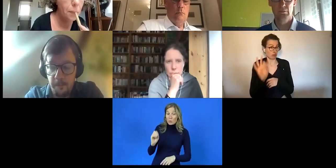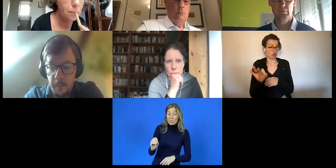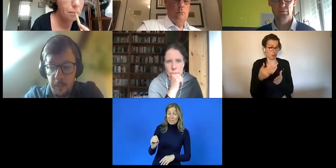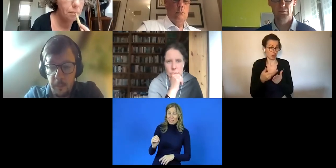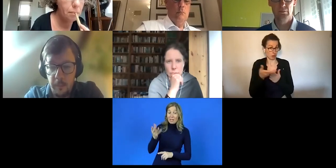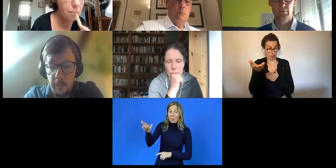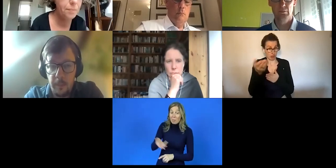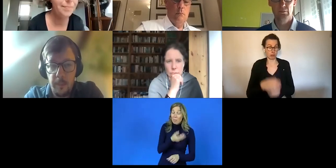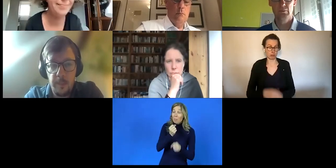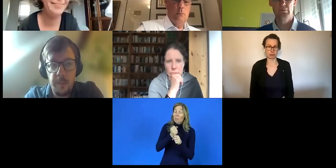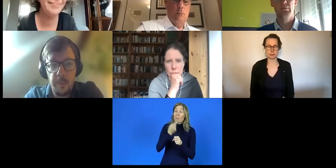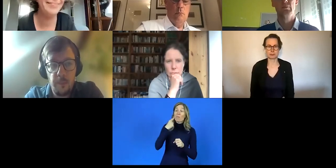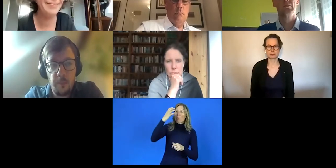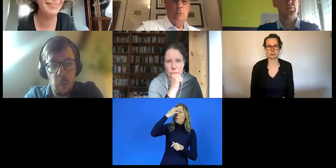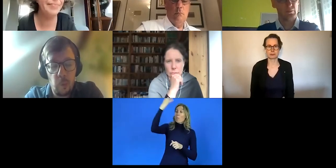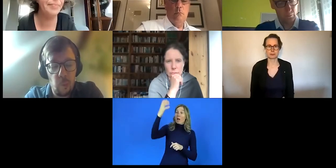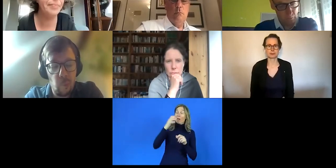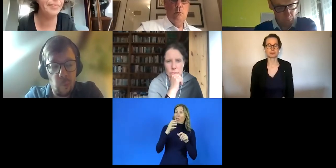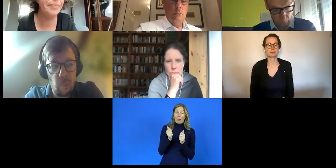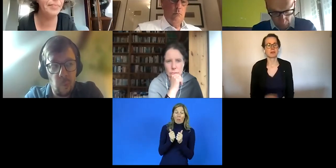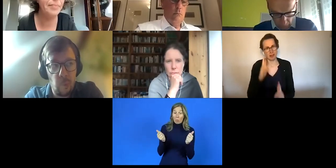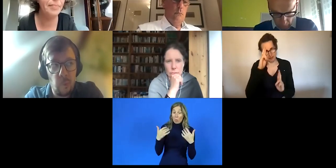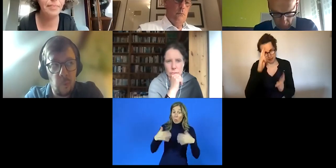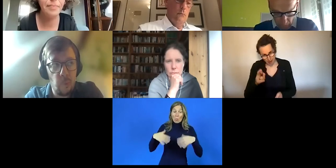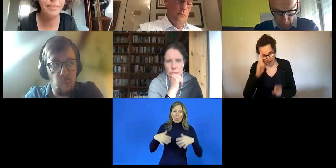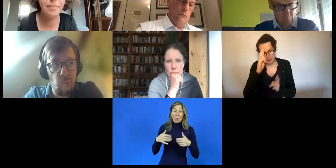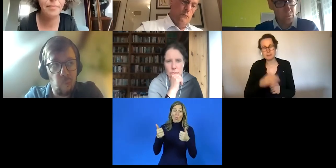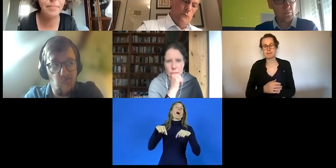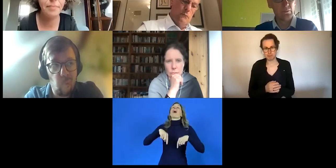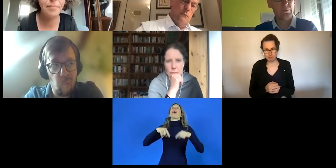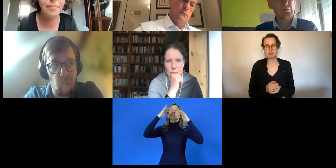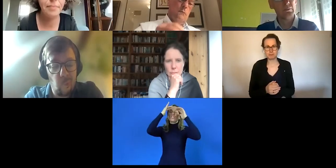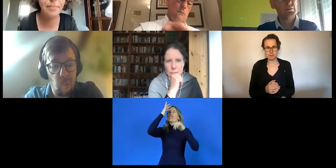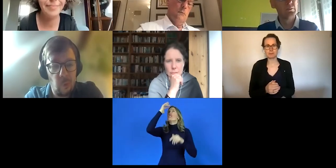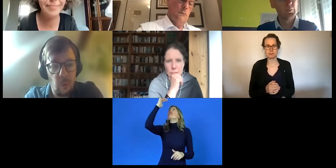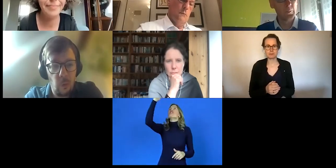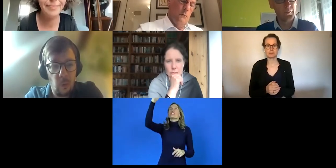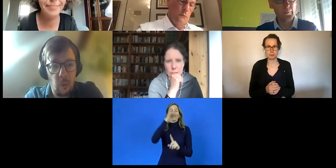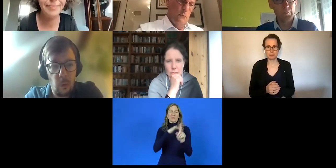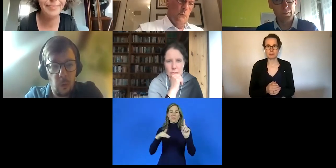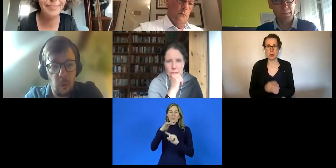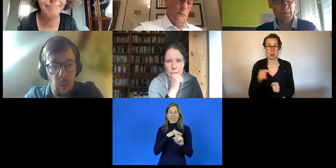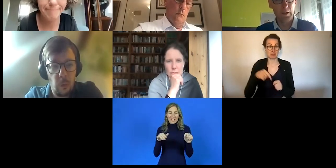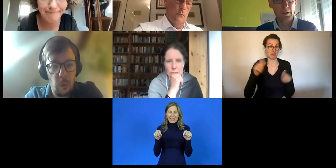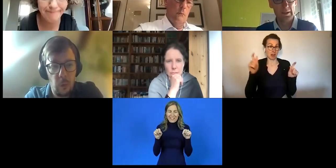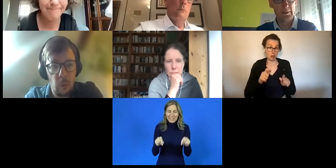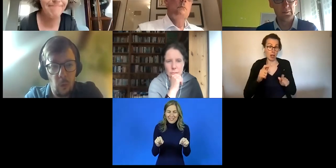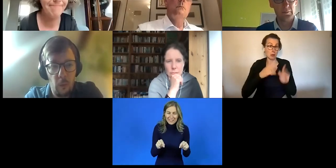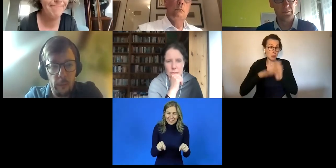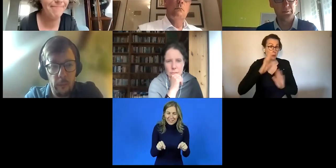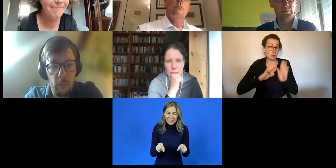was bewirken könnte. Mein Respekt und ich nehme sehr viel aus der Veranstaltung mit.